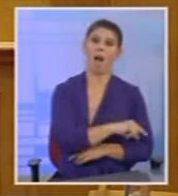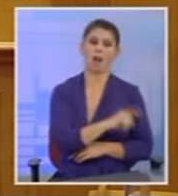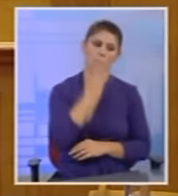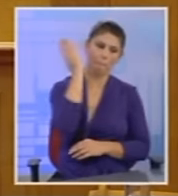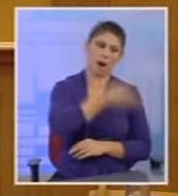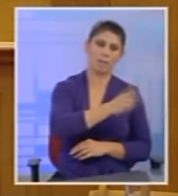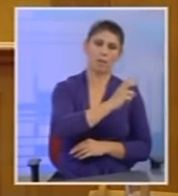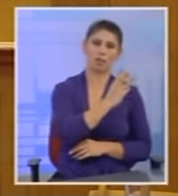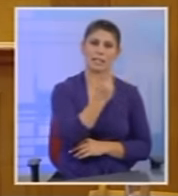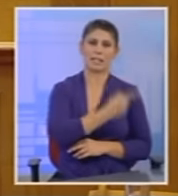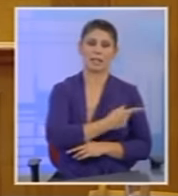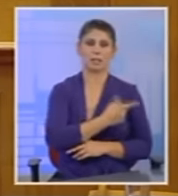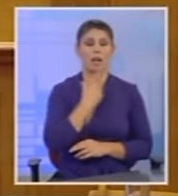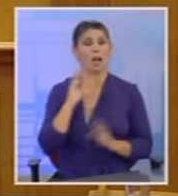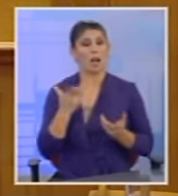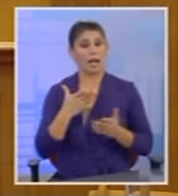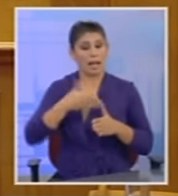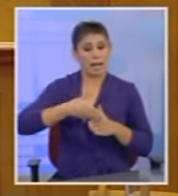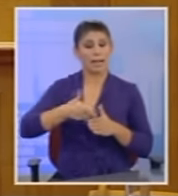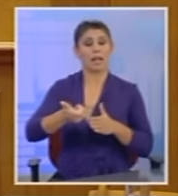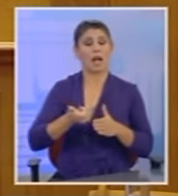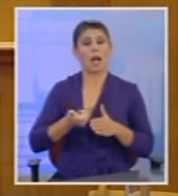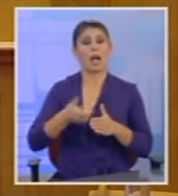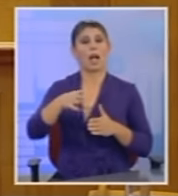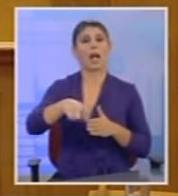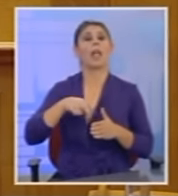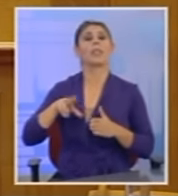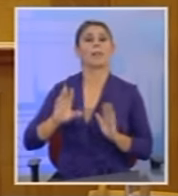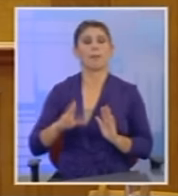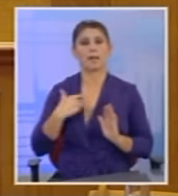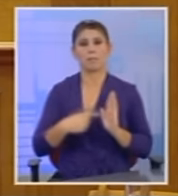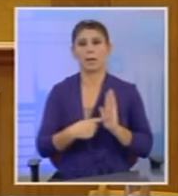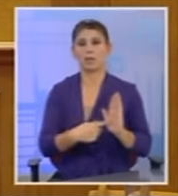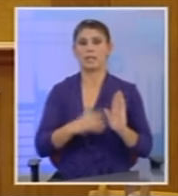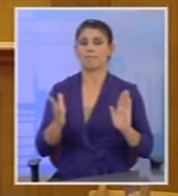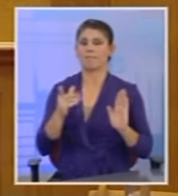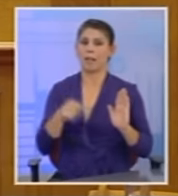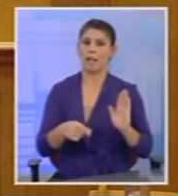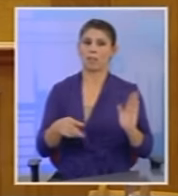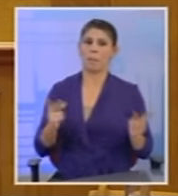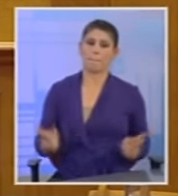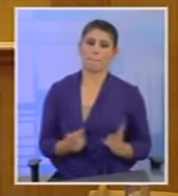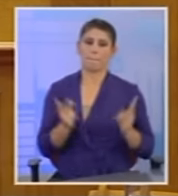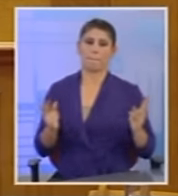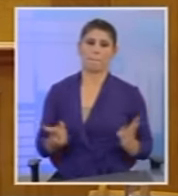Όσο για τα ανίσπρακτα ενίκια που το παρουσιάζεται ως κάτι που ξαλαφρώνει